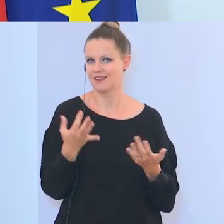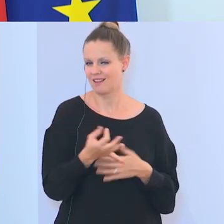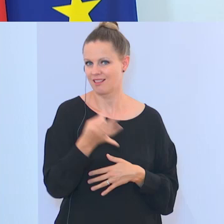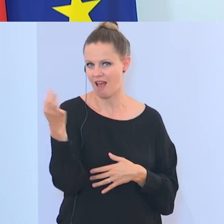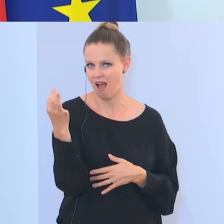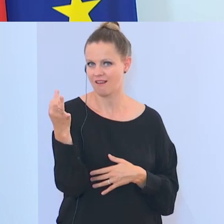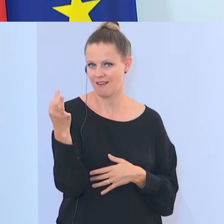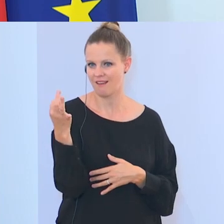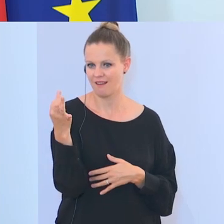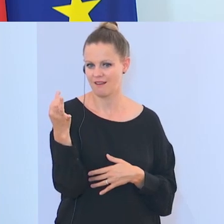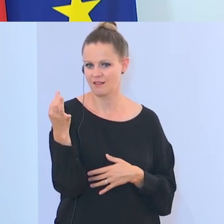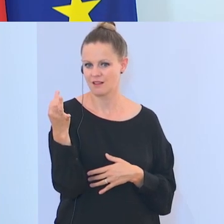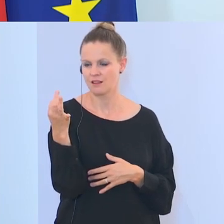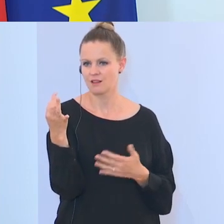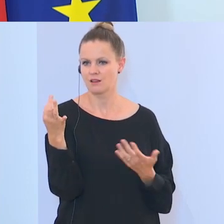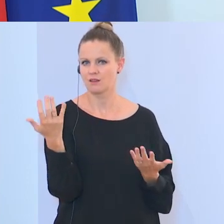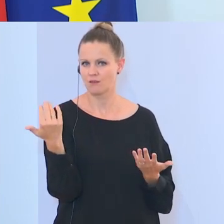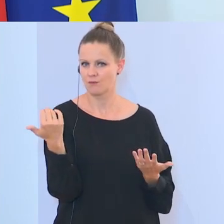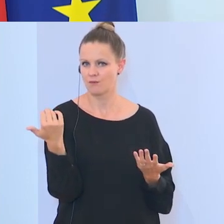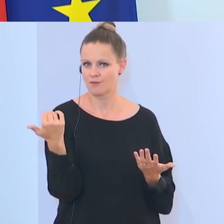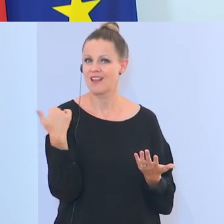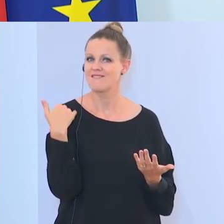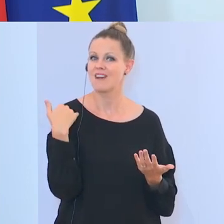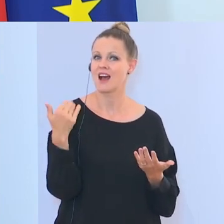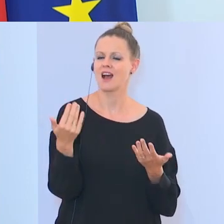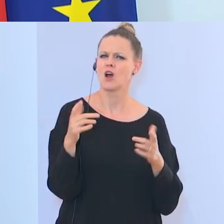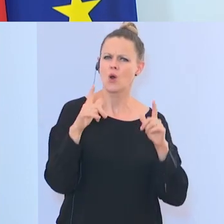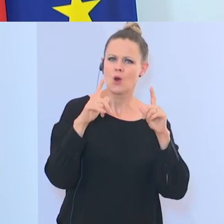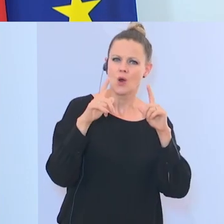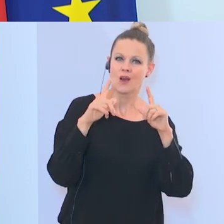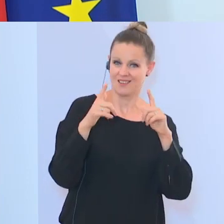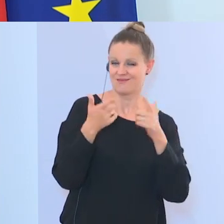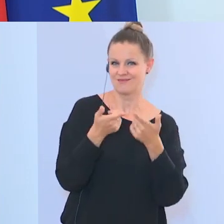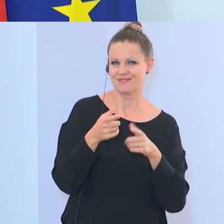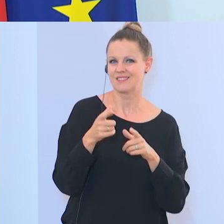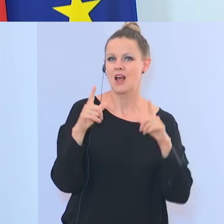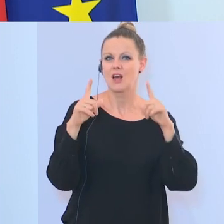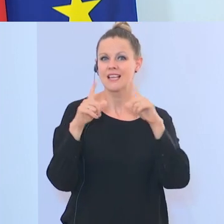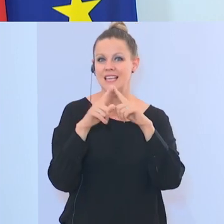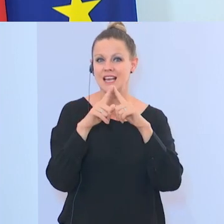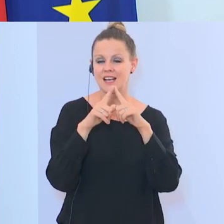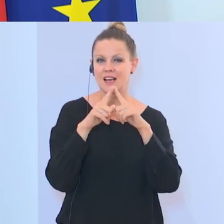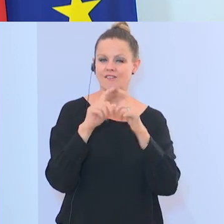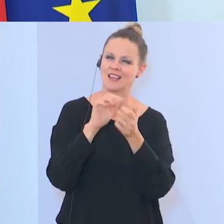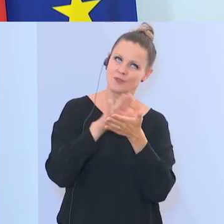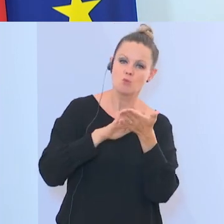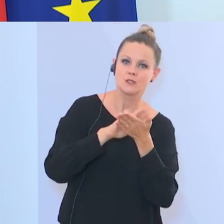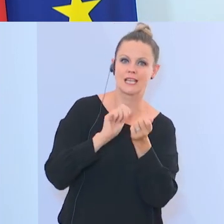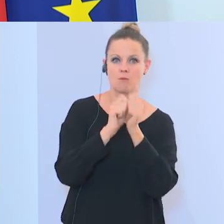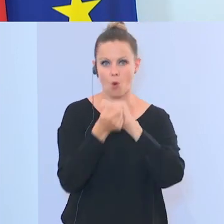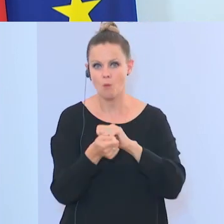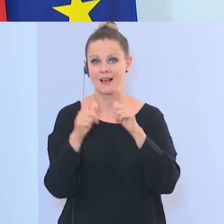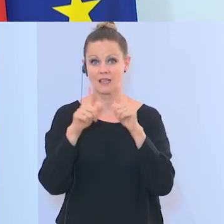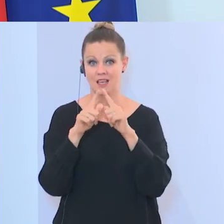Hagia Sophia Museum, Kirche, Museum, jetzt in Moschee, das ist Symbolpolitik des